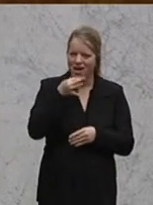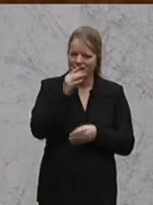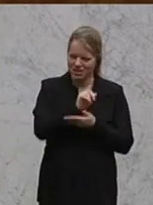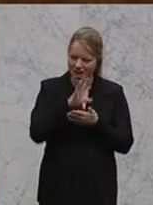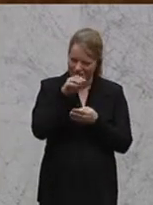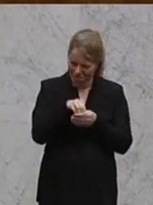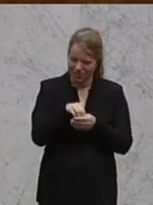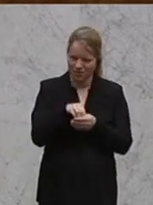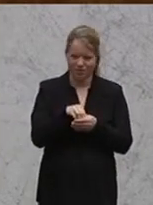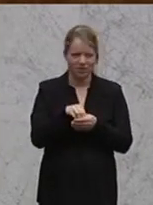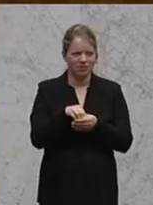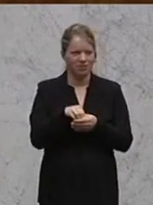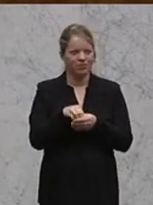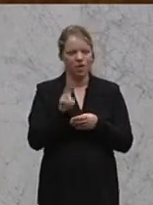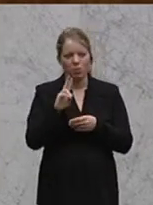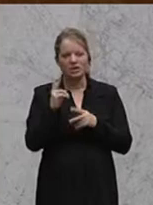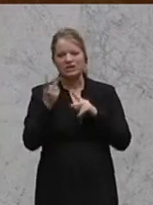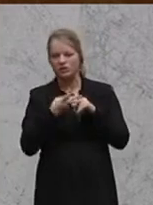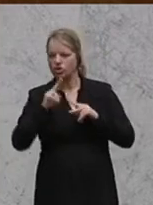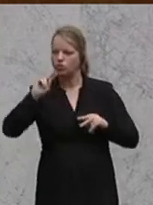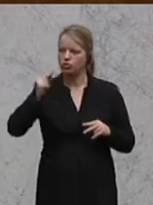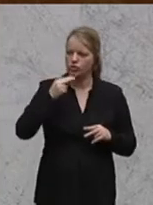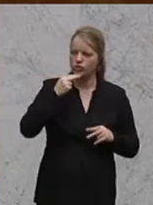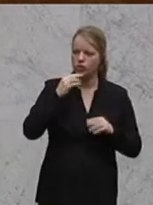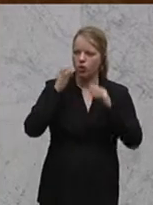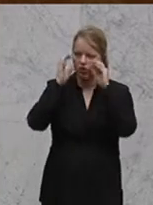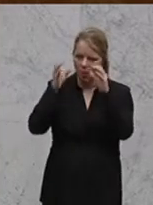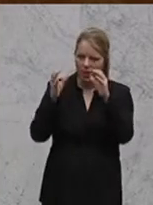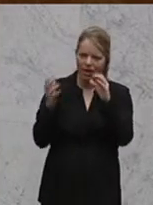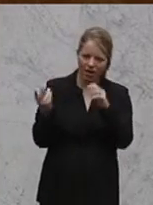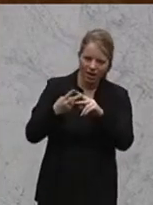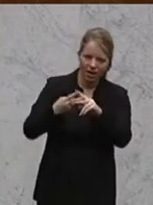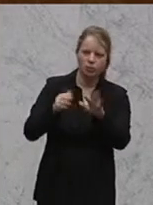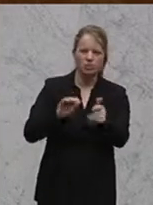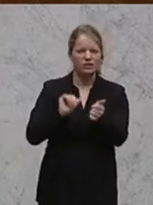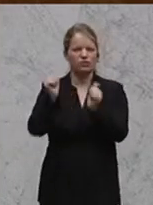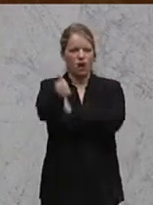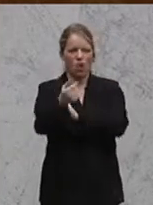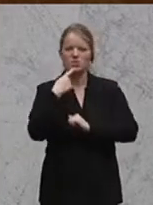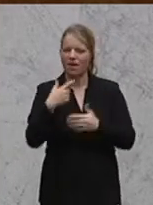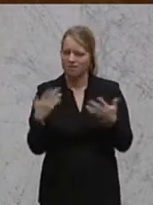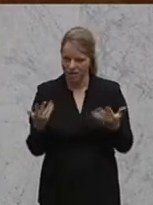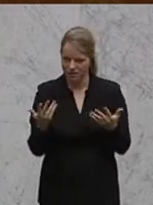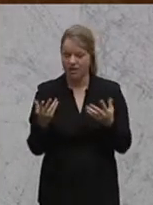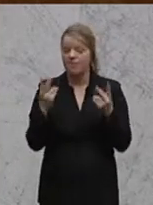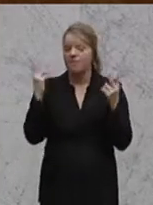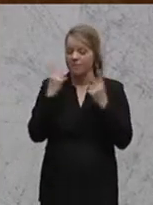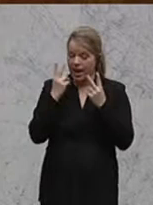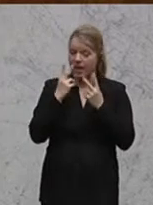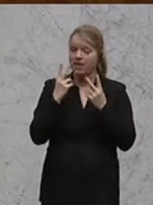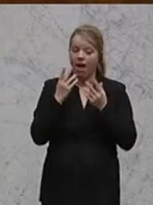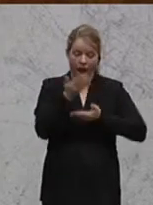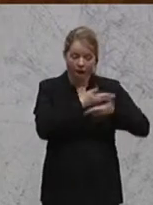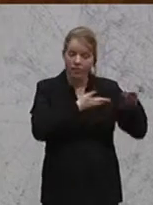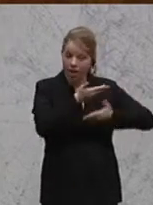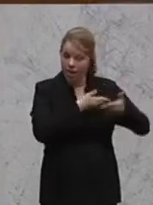weil es haben ja die Zwischenrufe bei der ÖVP schon wieder aufgewärmt. Man muss es also kurz vorausschicken. Natürlich sind wir für Handel. Das ist ja